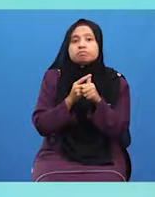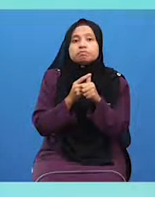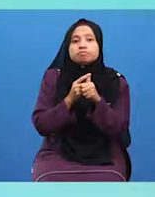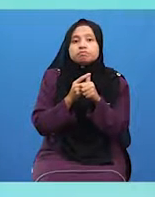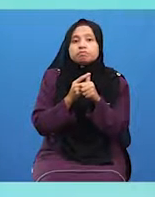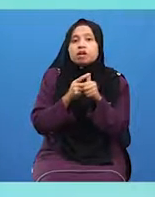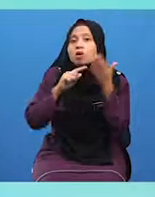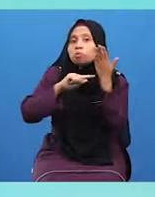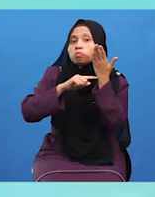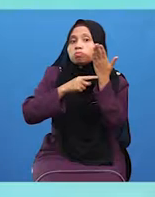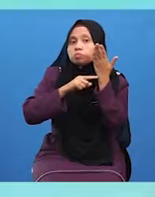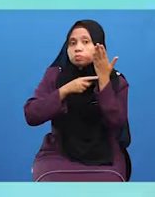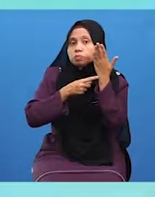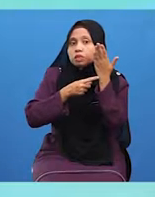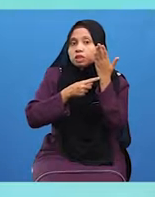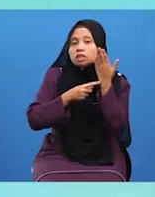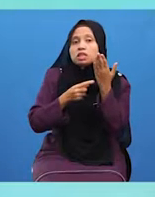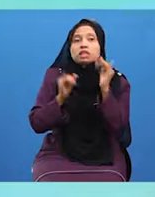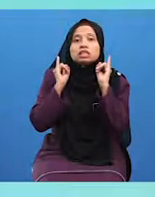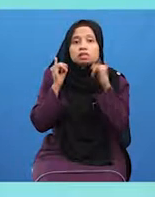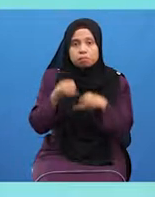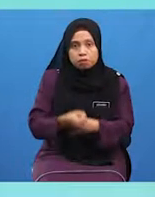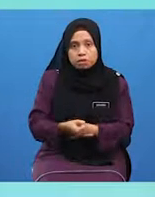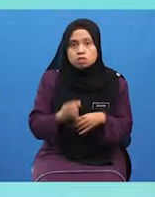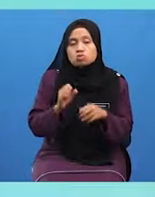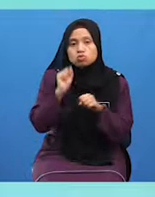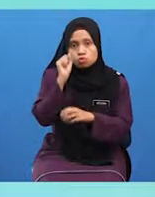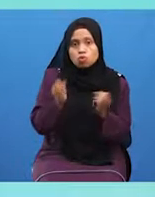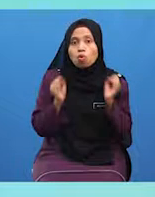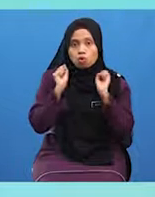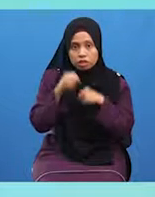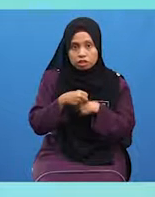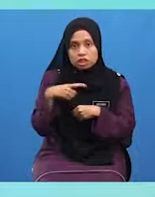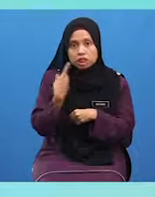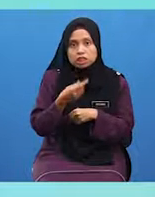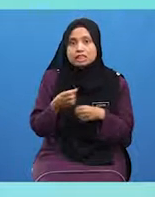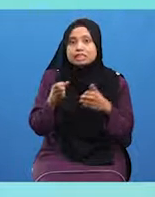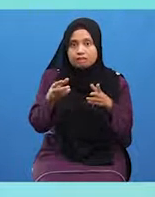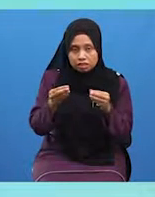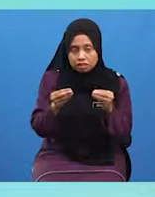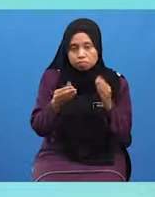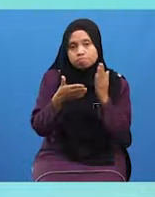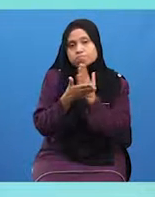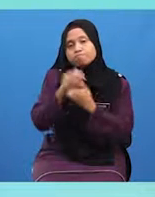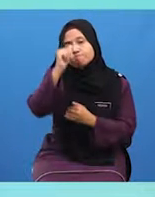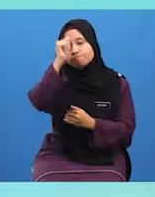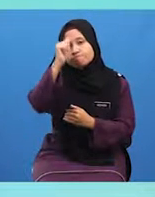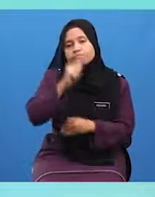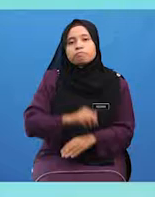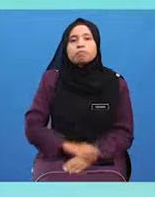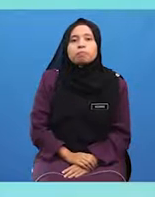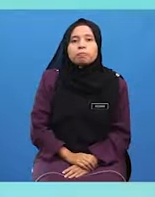Mula-mula Ibadat Solat kita Diterima oleh Allah Subhanahu wa ta'ala